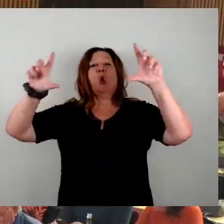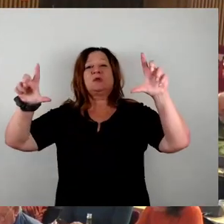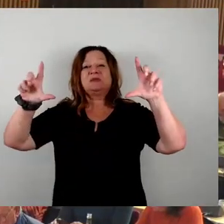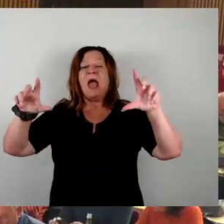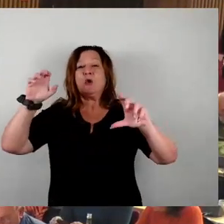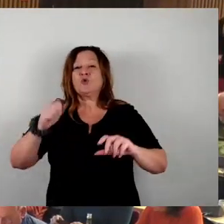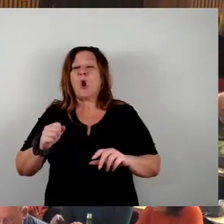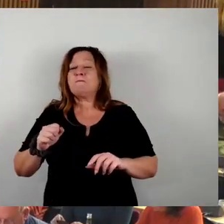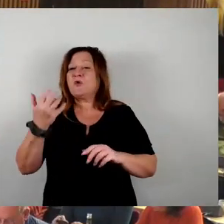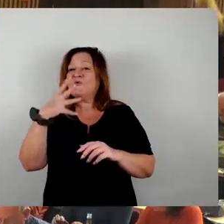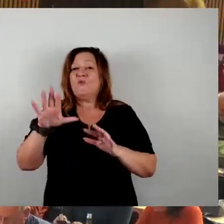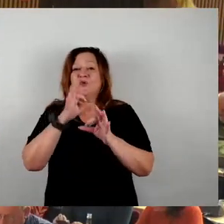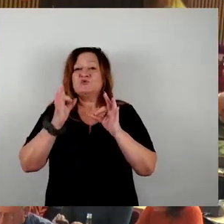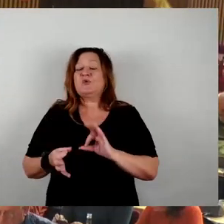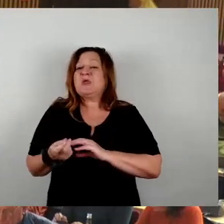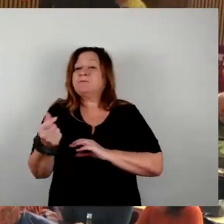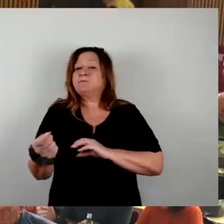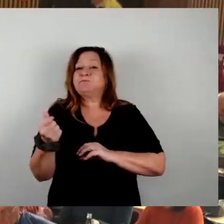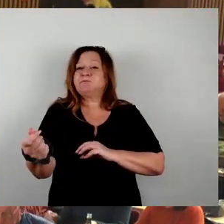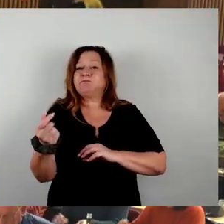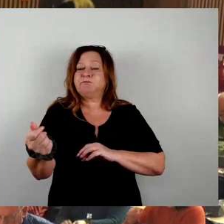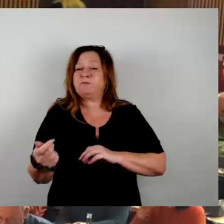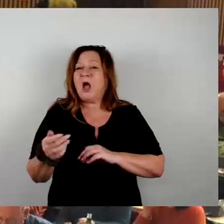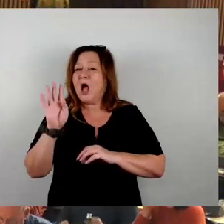gehört uns gar nichts. Das ist ein ungeheurer Widerspruch.